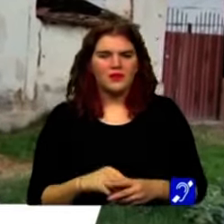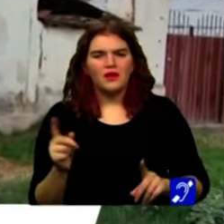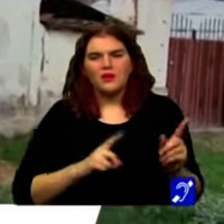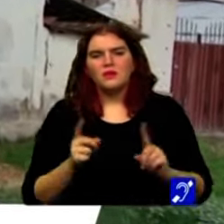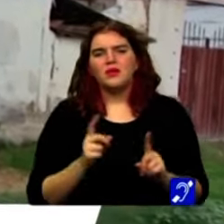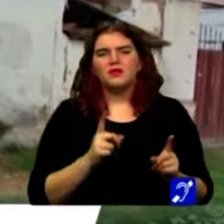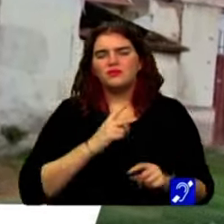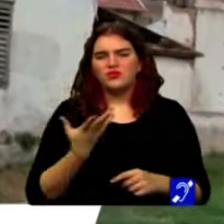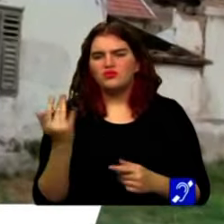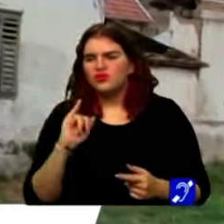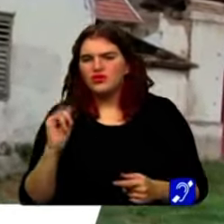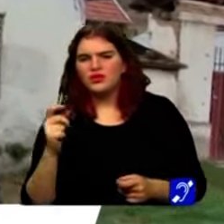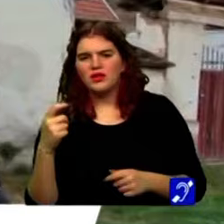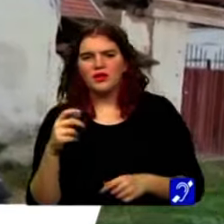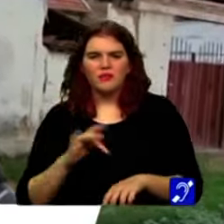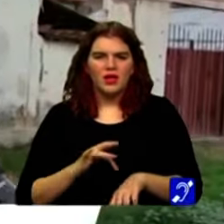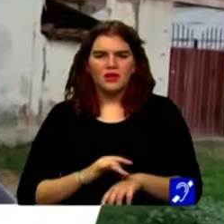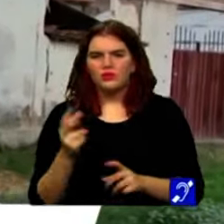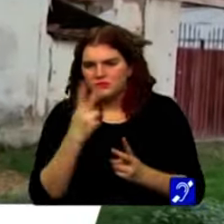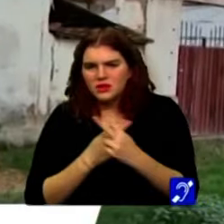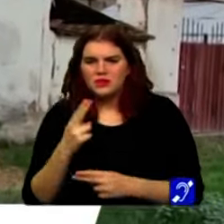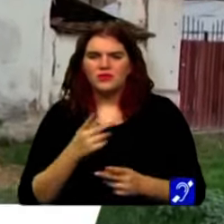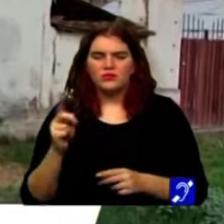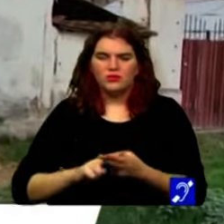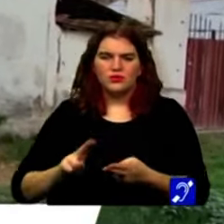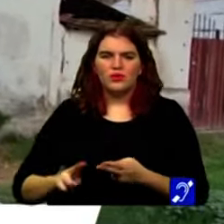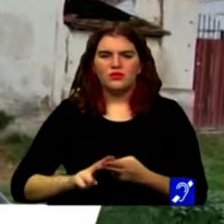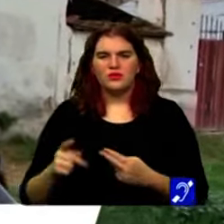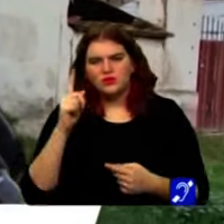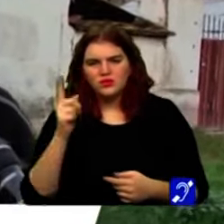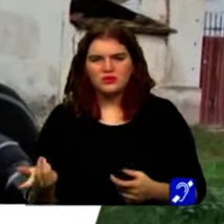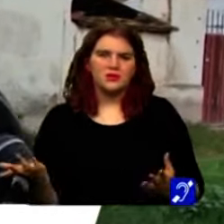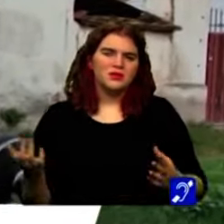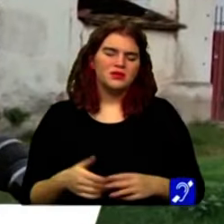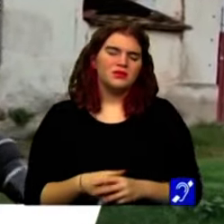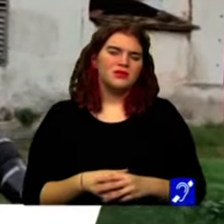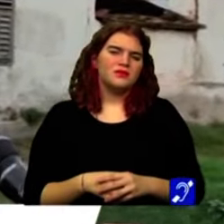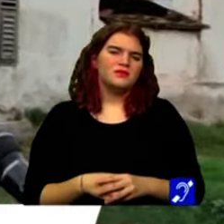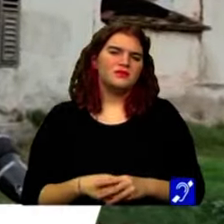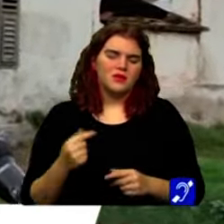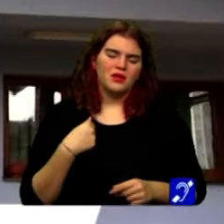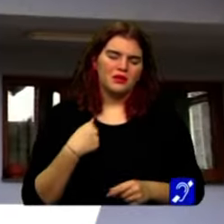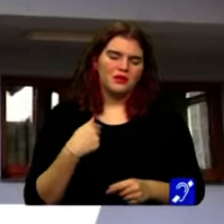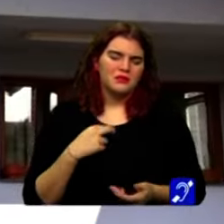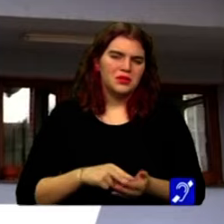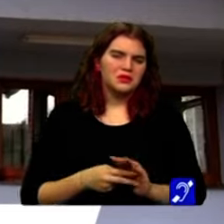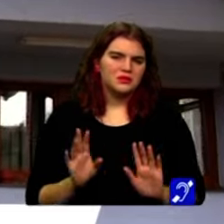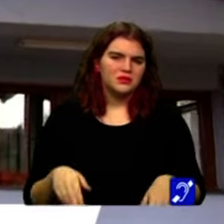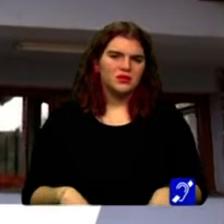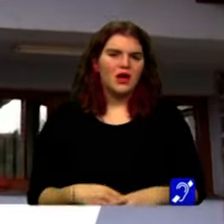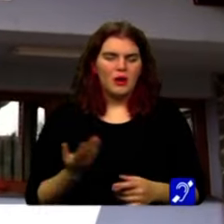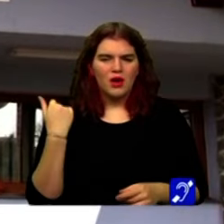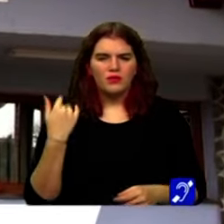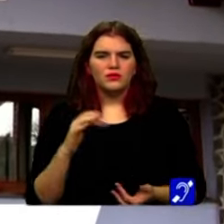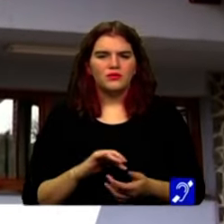de ce medic vine, cum te înțelegi cu el, ce cunoștințe are, că așa eu mă descurc, nu-i problemă. Au fost medici